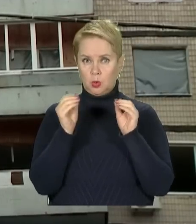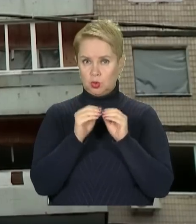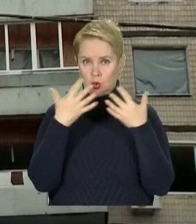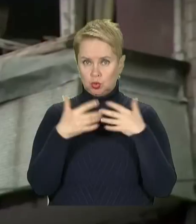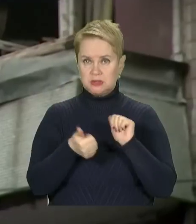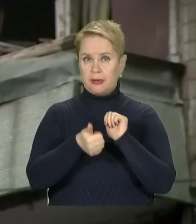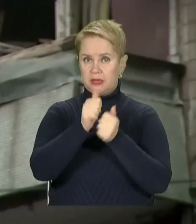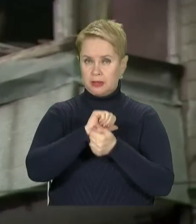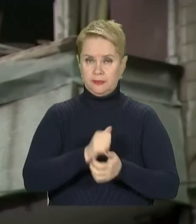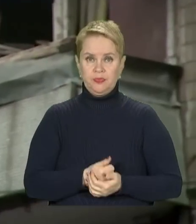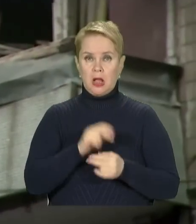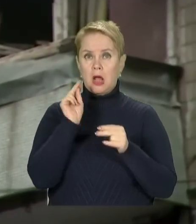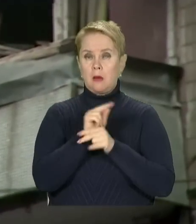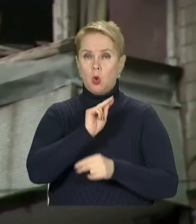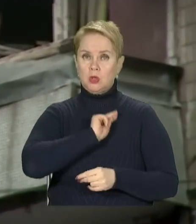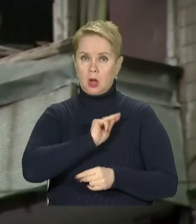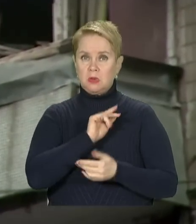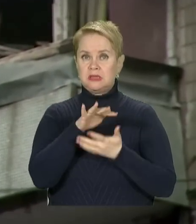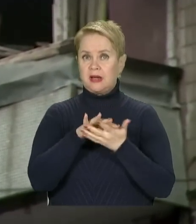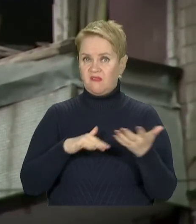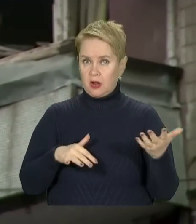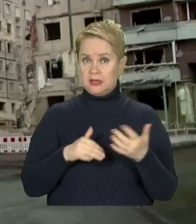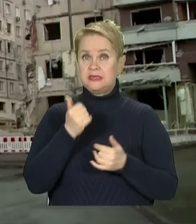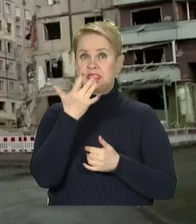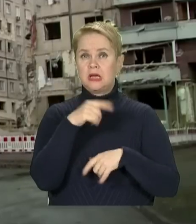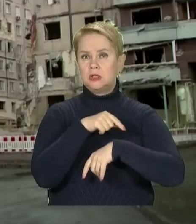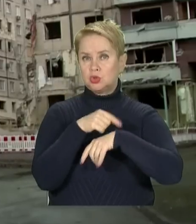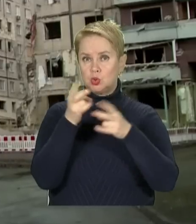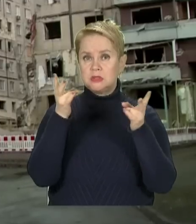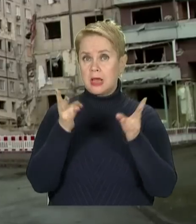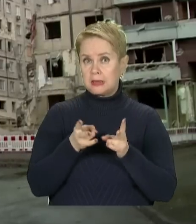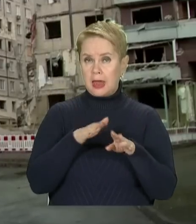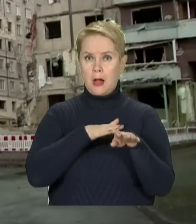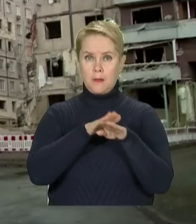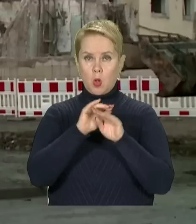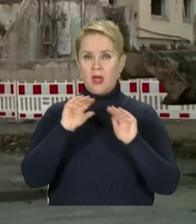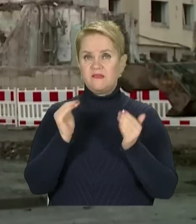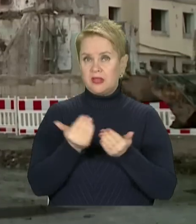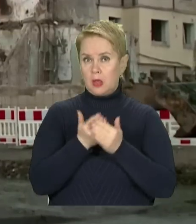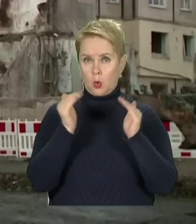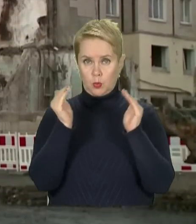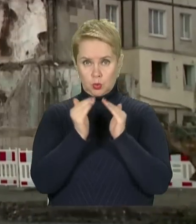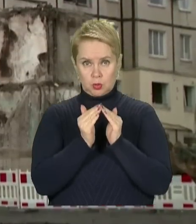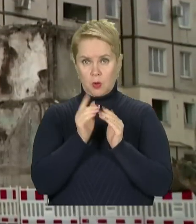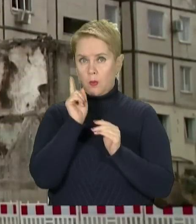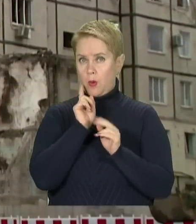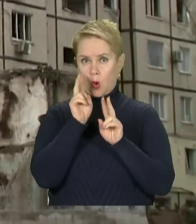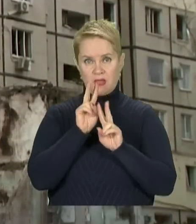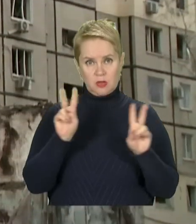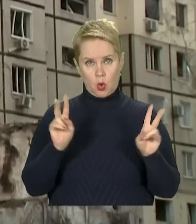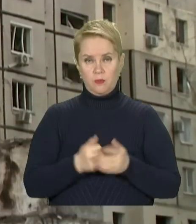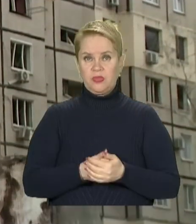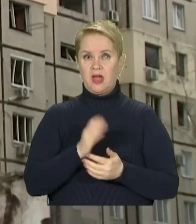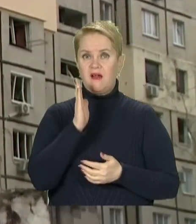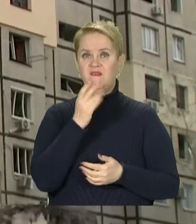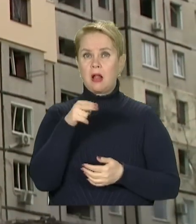вже замінили. Ремонтні роботи тривають. Скільки часу знадобиться для повного відновлення будинку – поки невідомо.